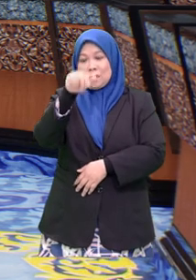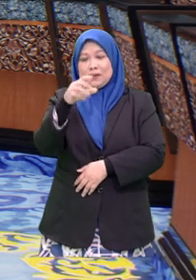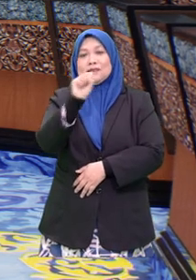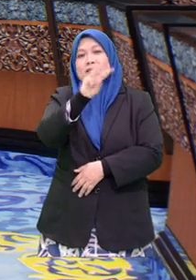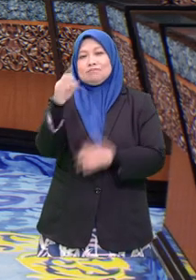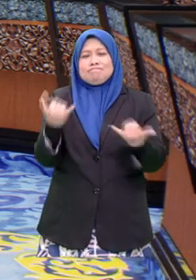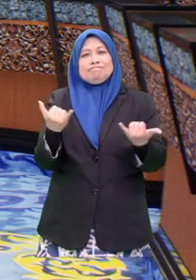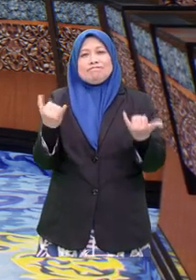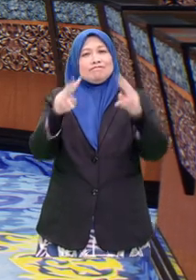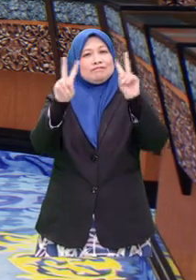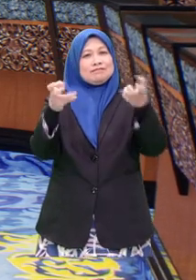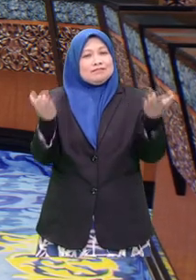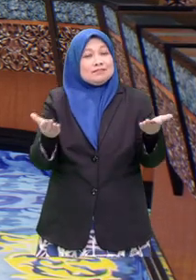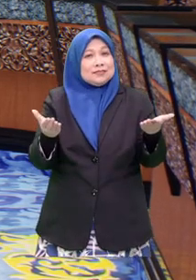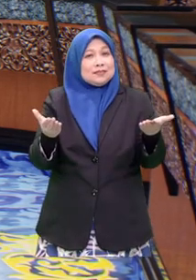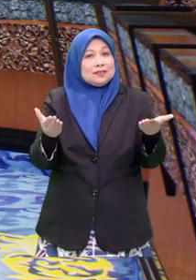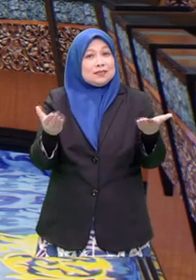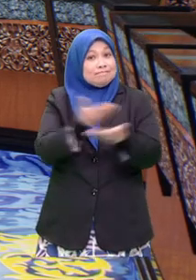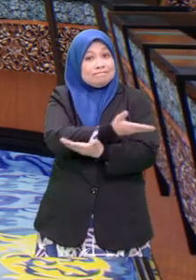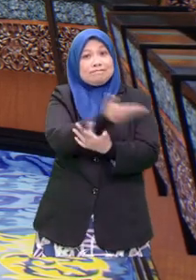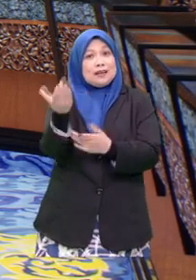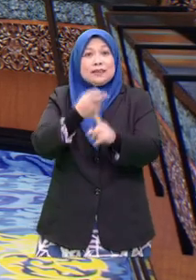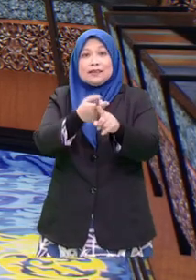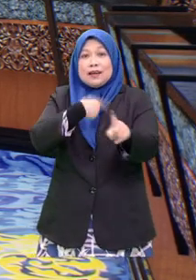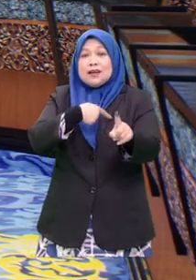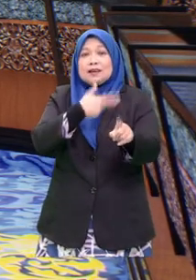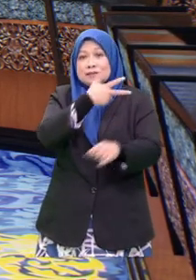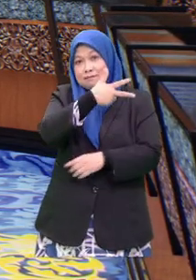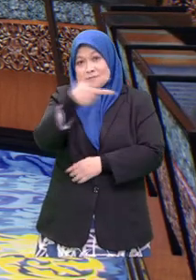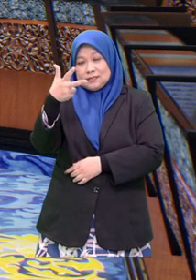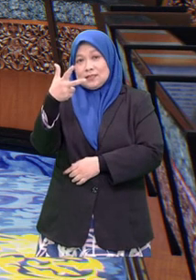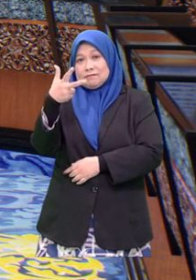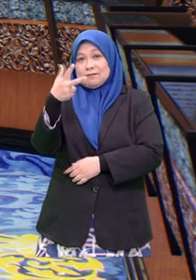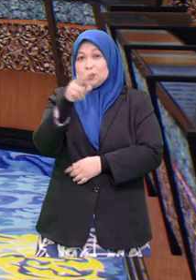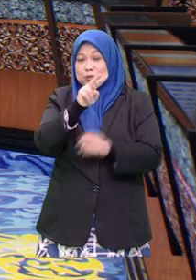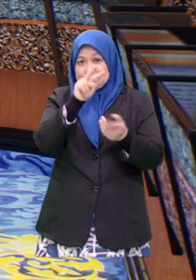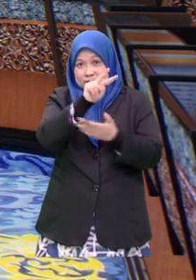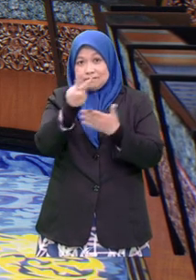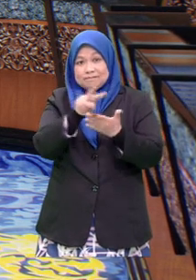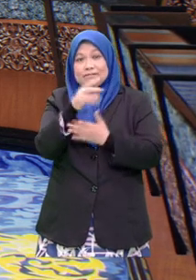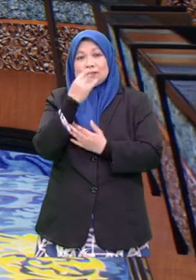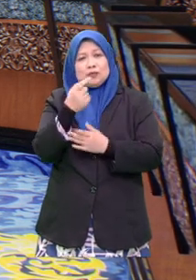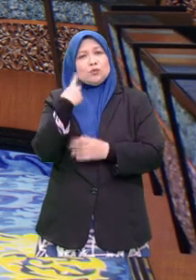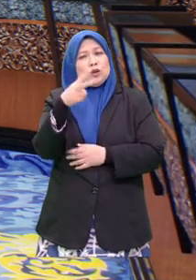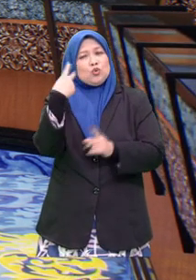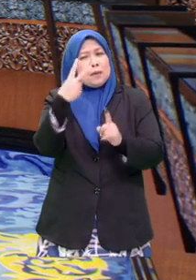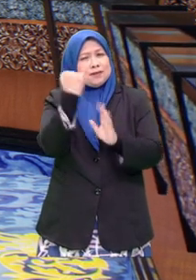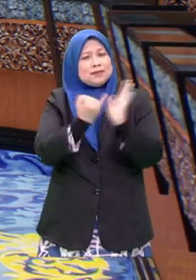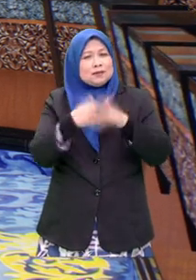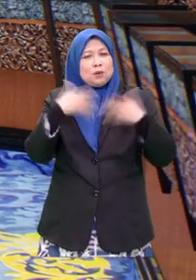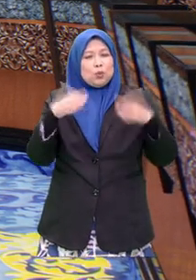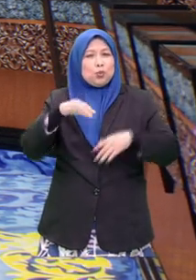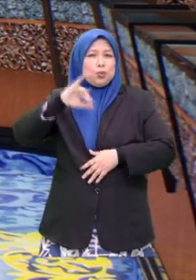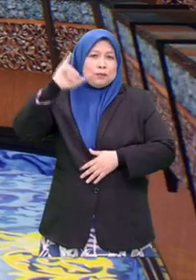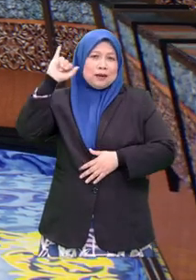Sinar Awani kali ini dibawakan daripada anda, kepada anda, dari set virtual kami Dewan Rakyat yang mungkin ramai sudah saksikan selama 12 jam